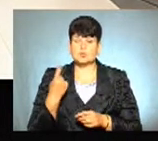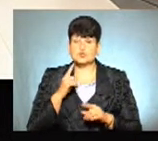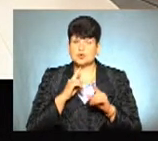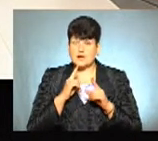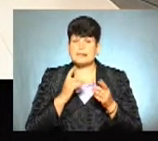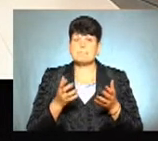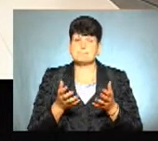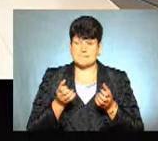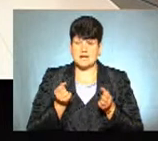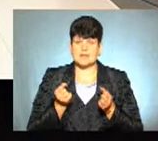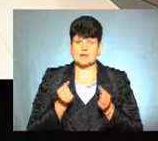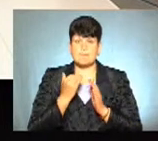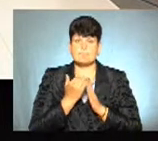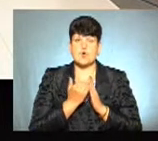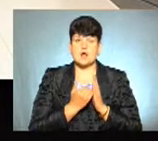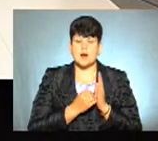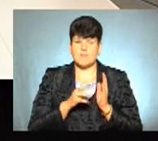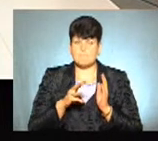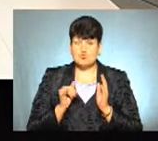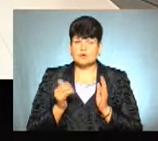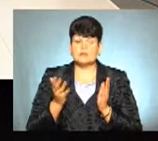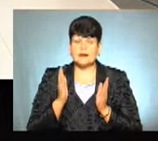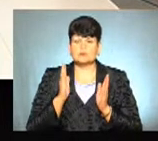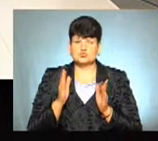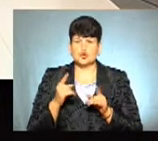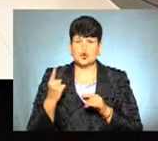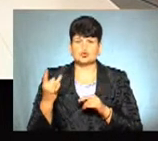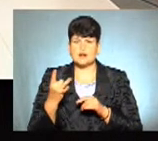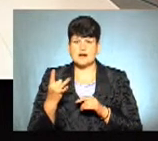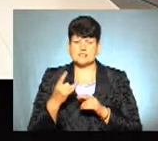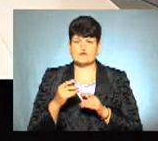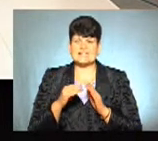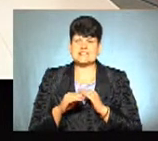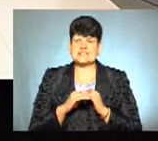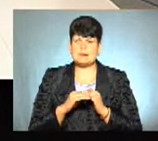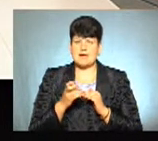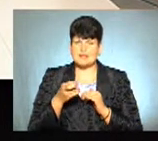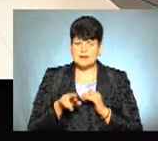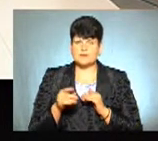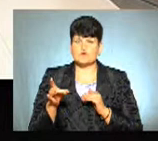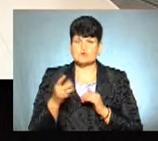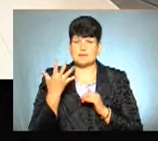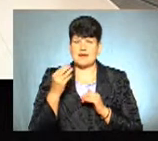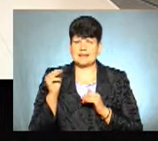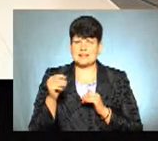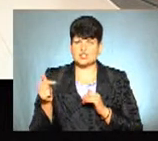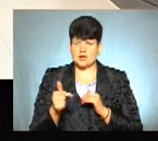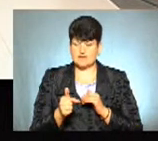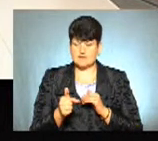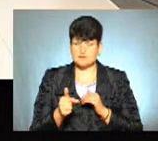прийняли програму, де буде одноразова стипендія у розмірі 5 тисяч гривень.